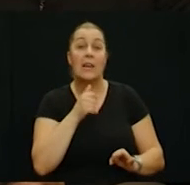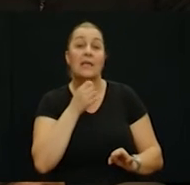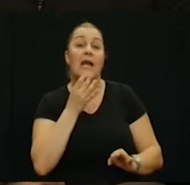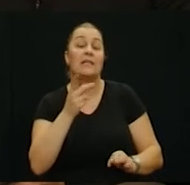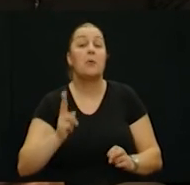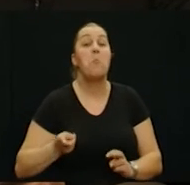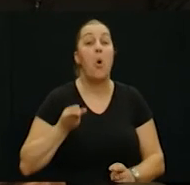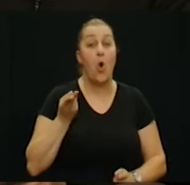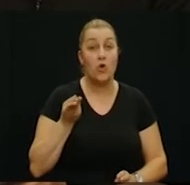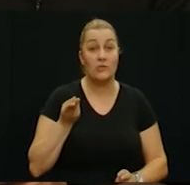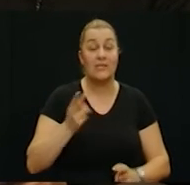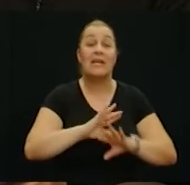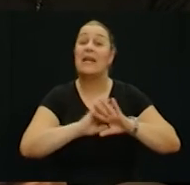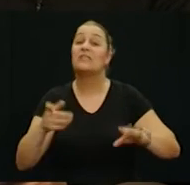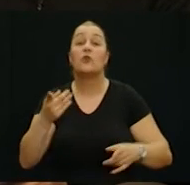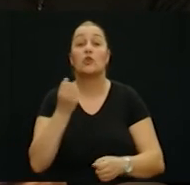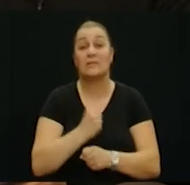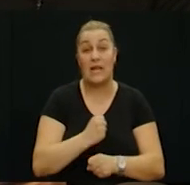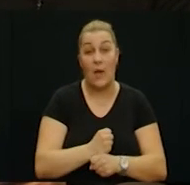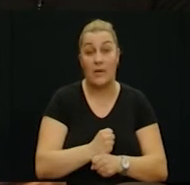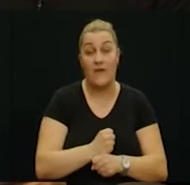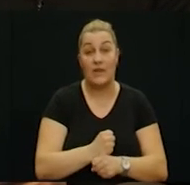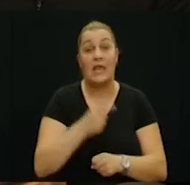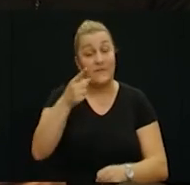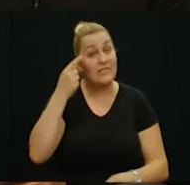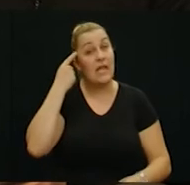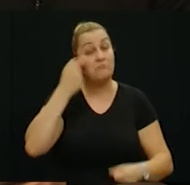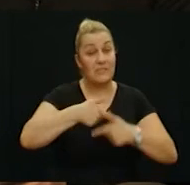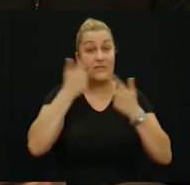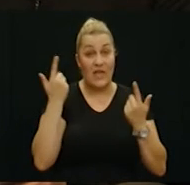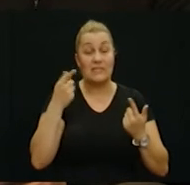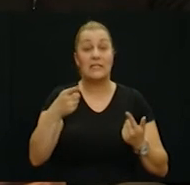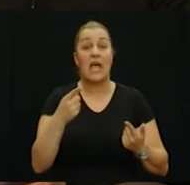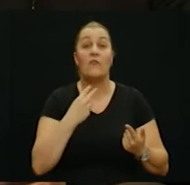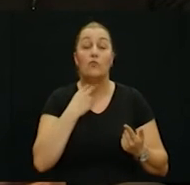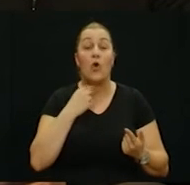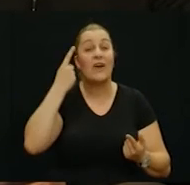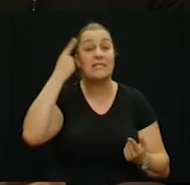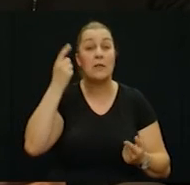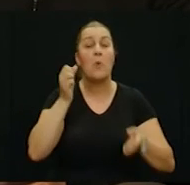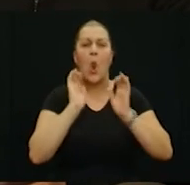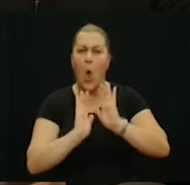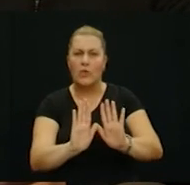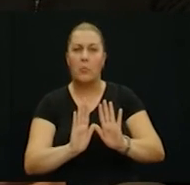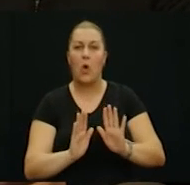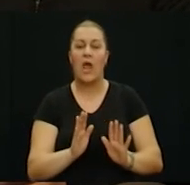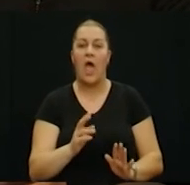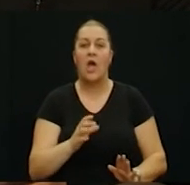ali i kad ste i ponosi na ovo sve što ste napravili svjesni ste da je Vukovar simbol otpora